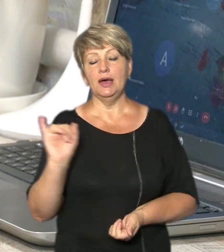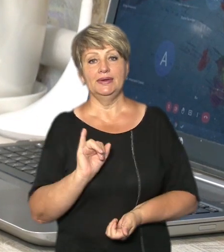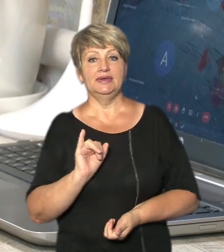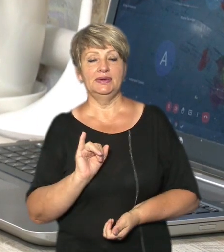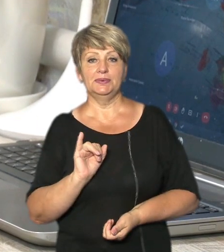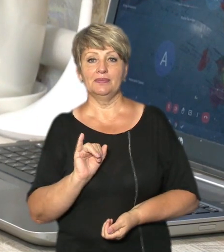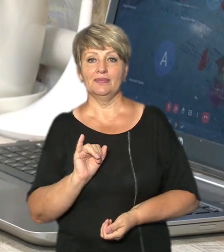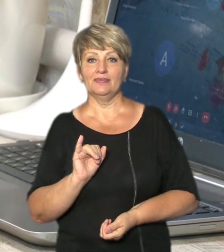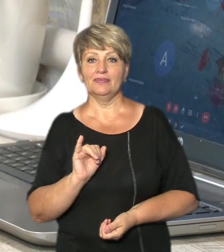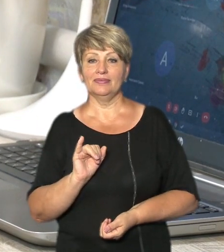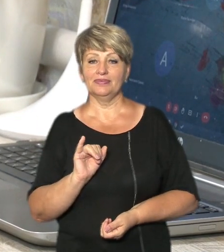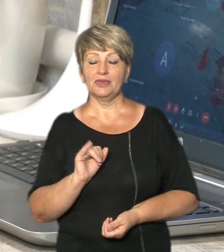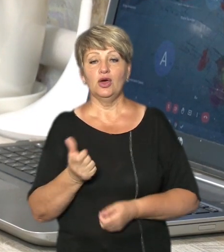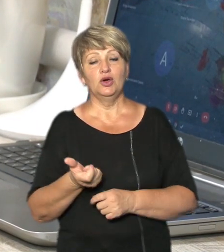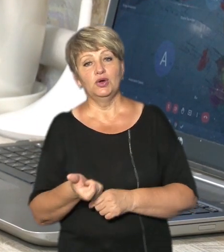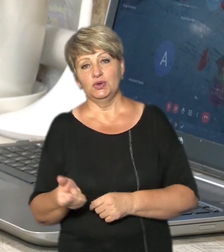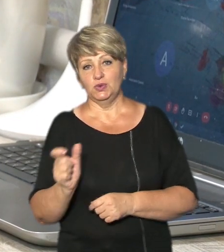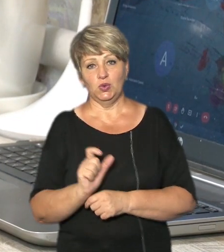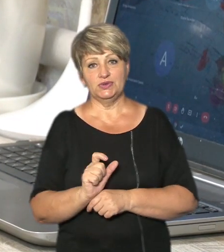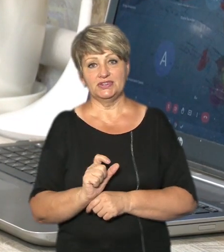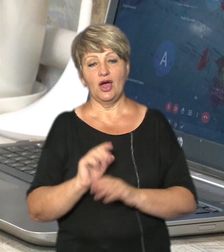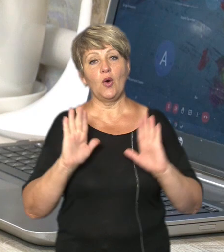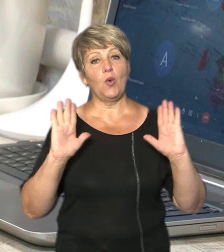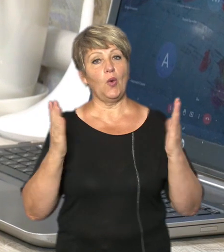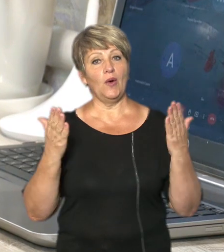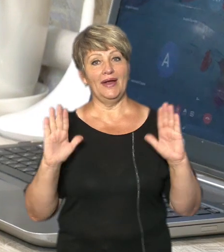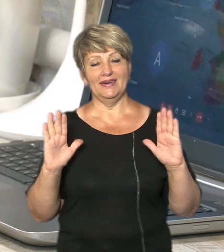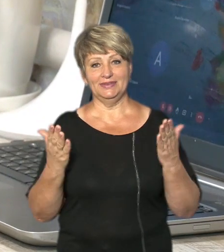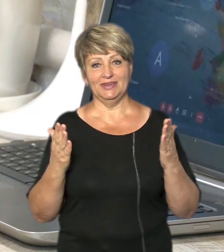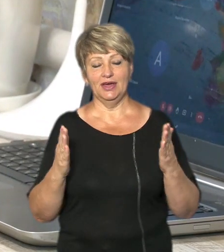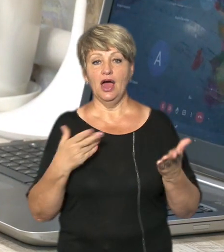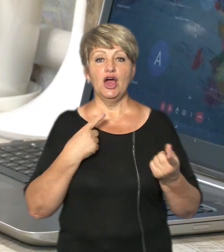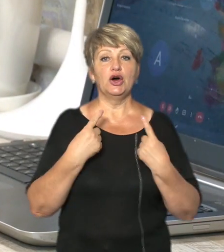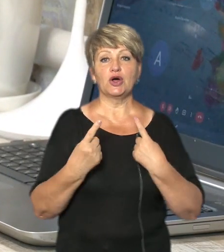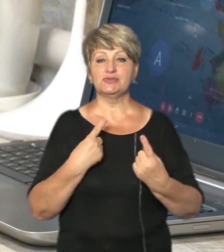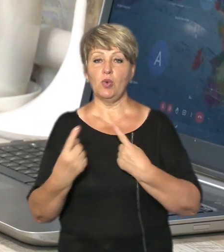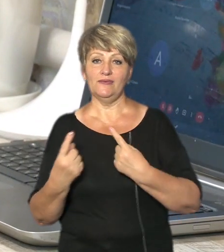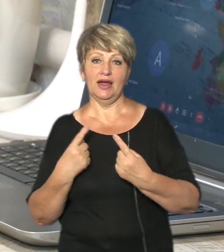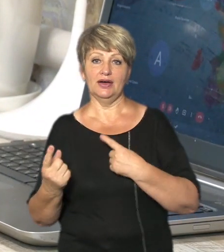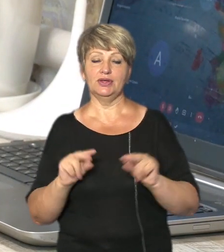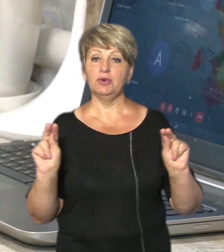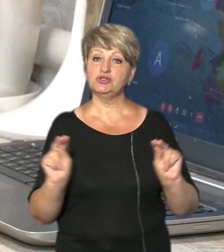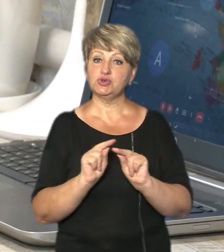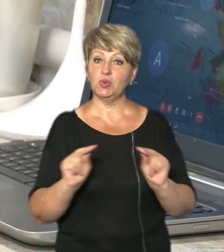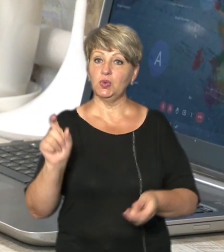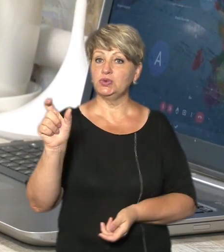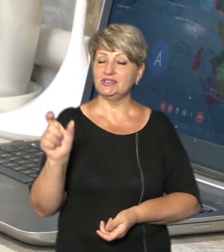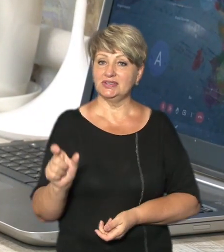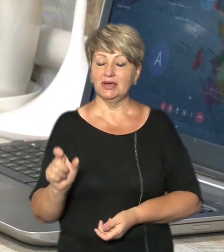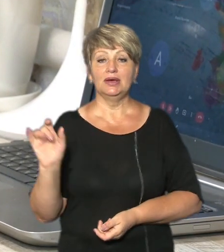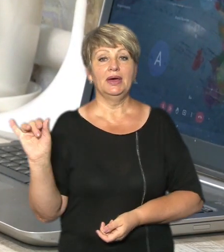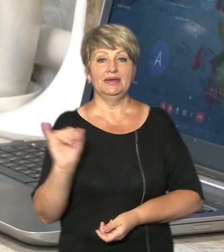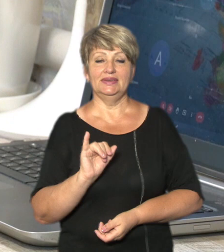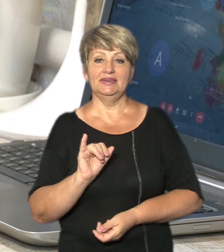дуже гуляти і розмовляти з учительками та